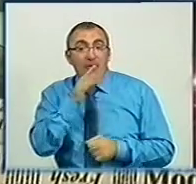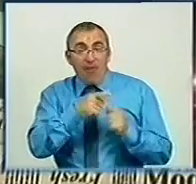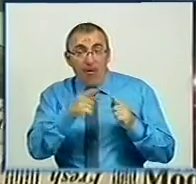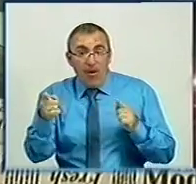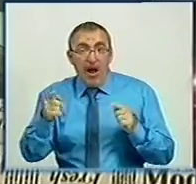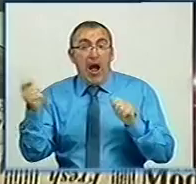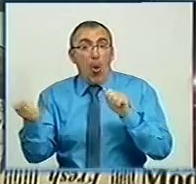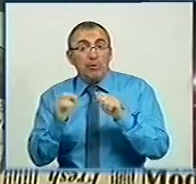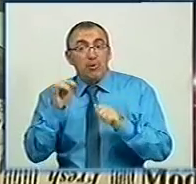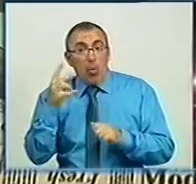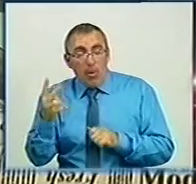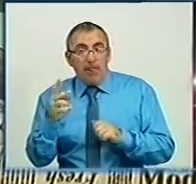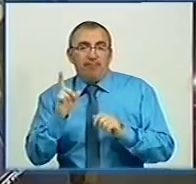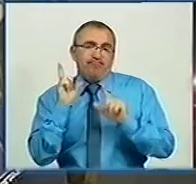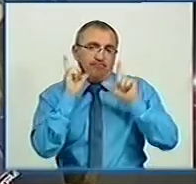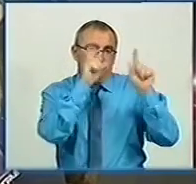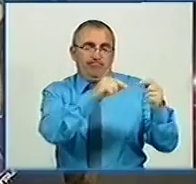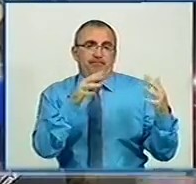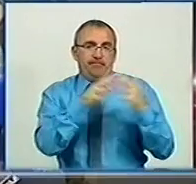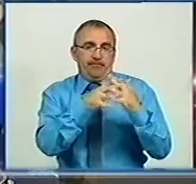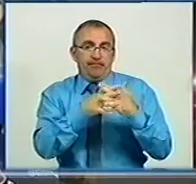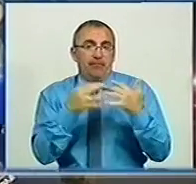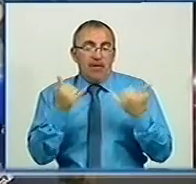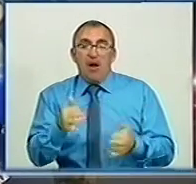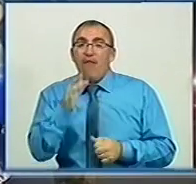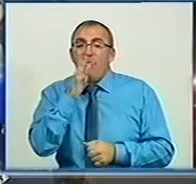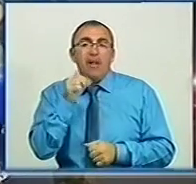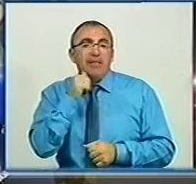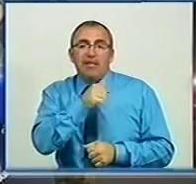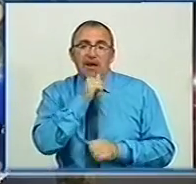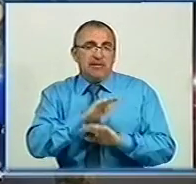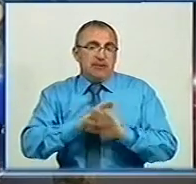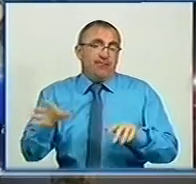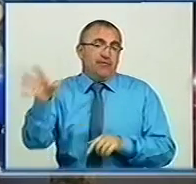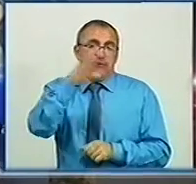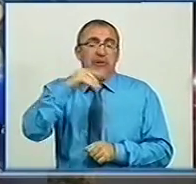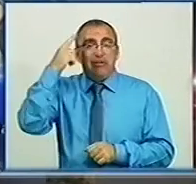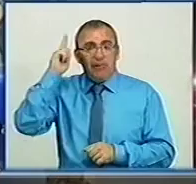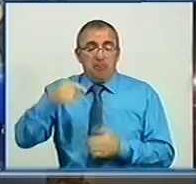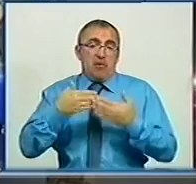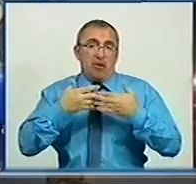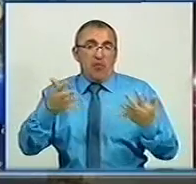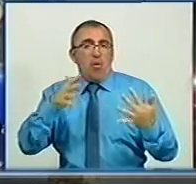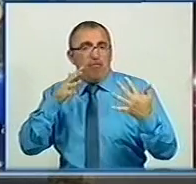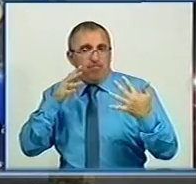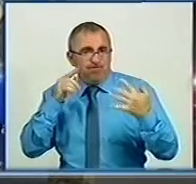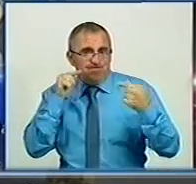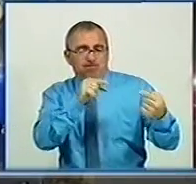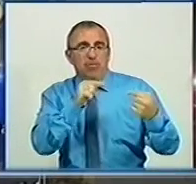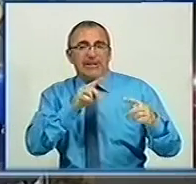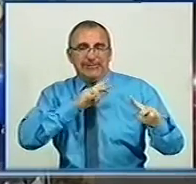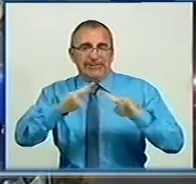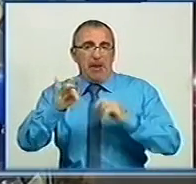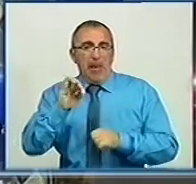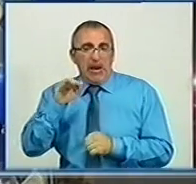аукціону вони відправились на передову. На даний момент це не секрет. Якби всі це знають. Ми відкрите проти стоїмо сепаратистам.